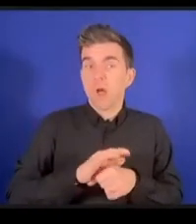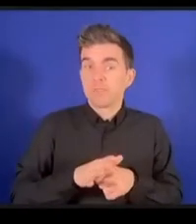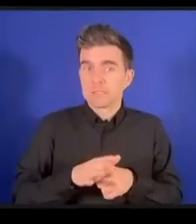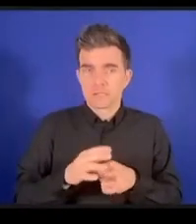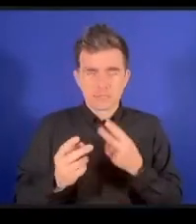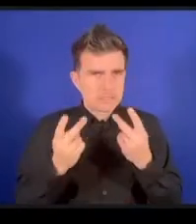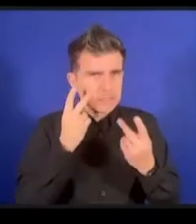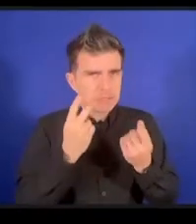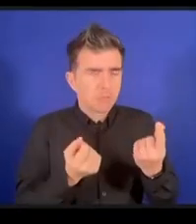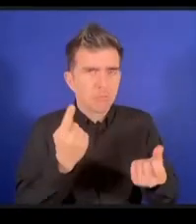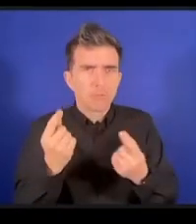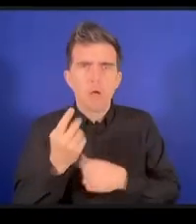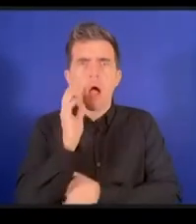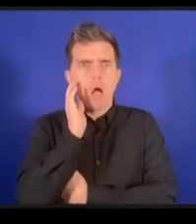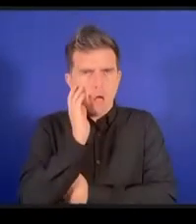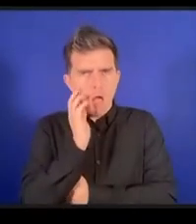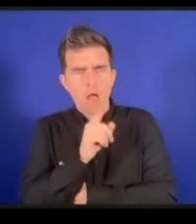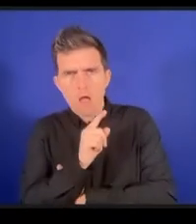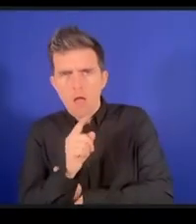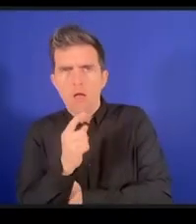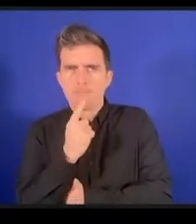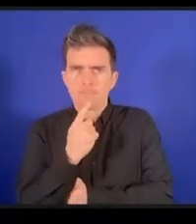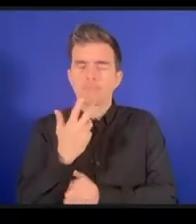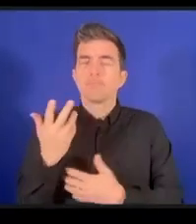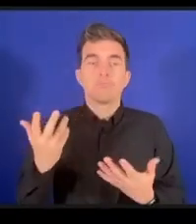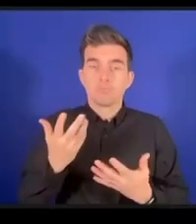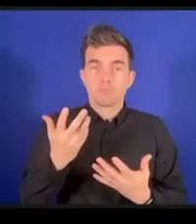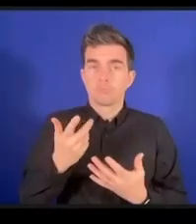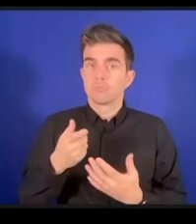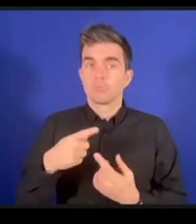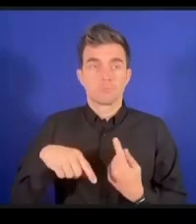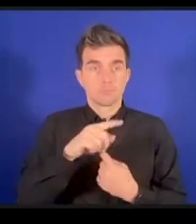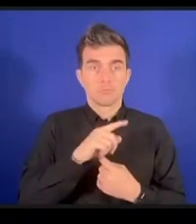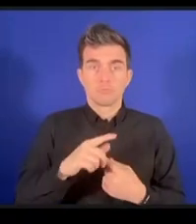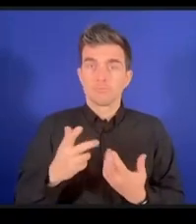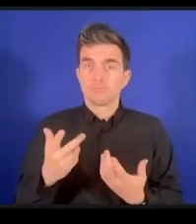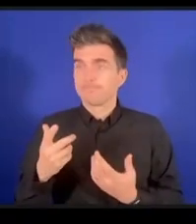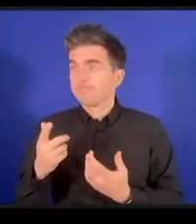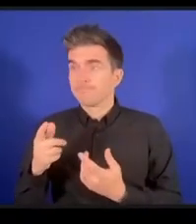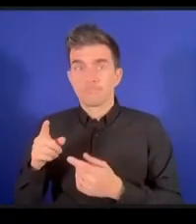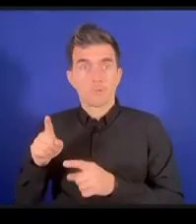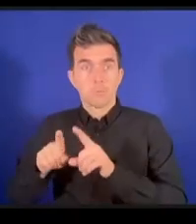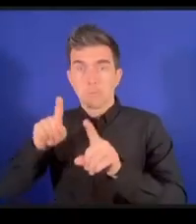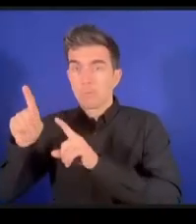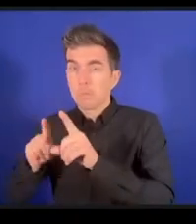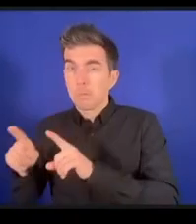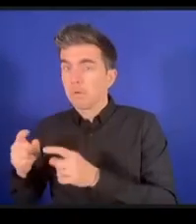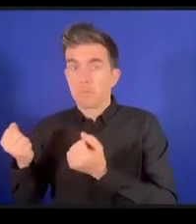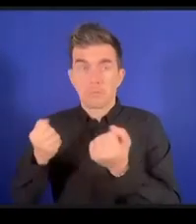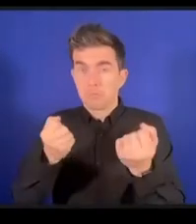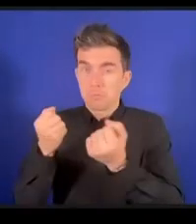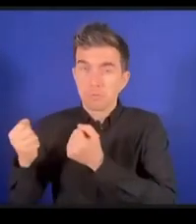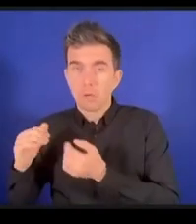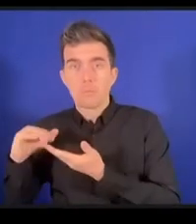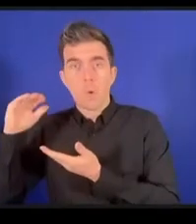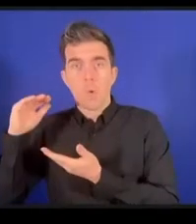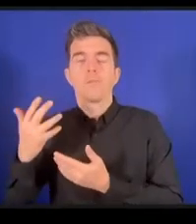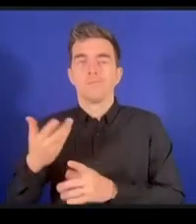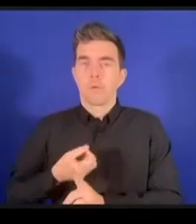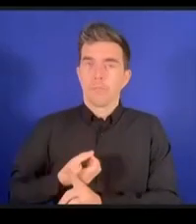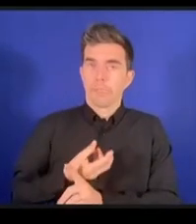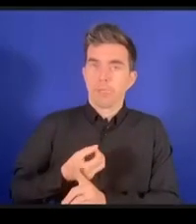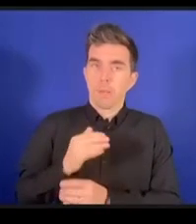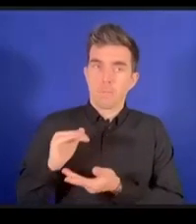デジタルヘルス2022年58カ国がカバーされていますデジタルヘルスについてです